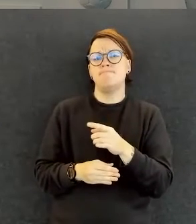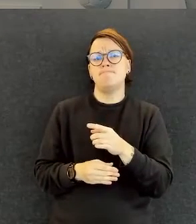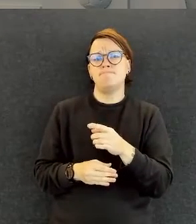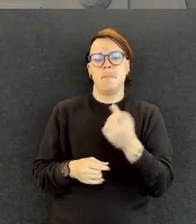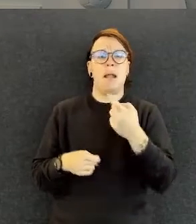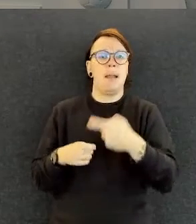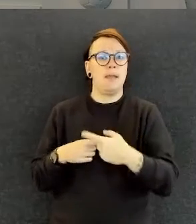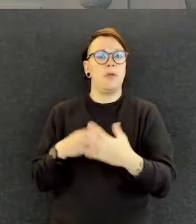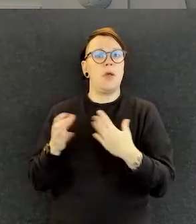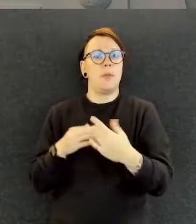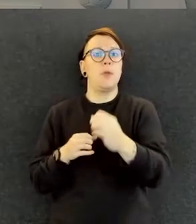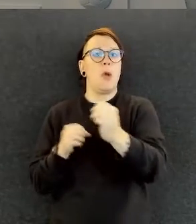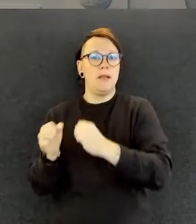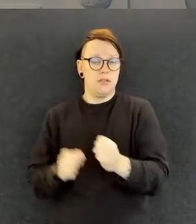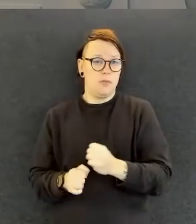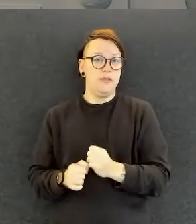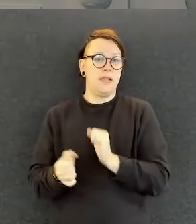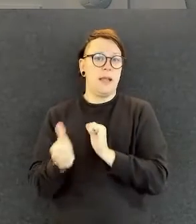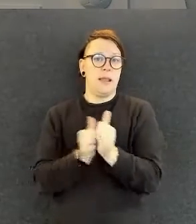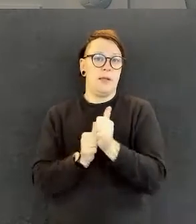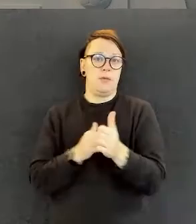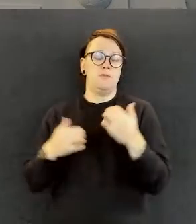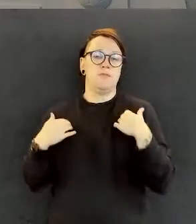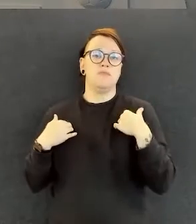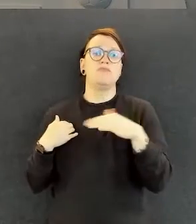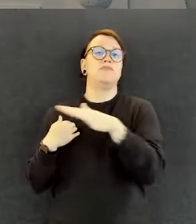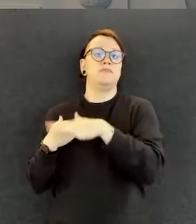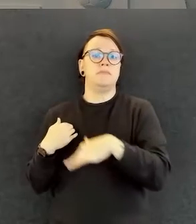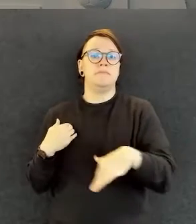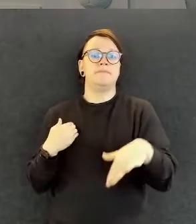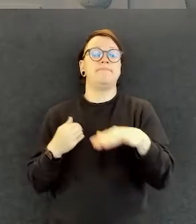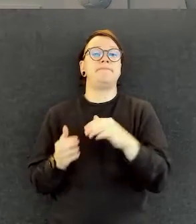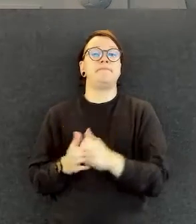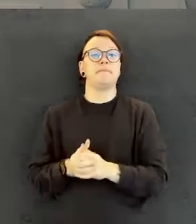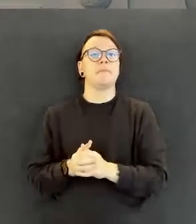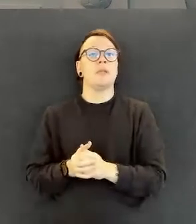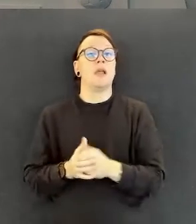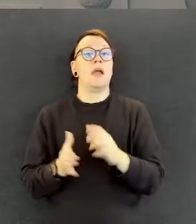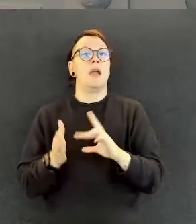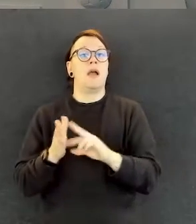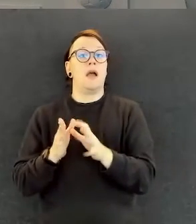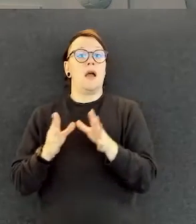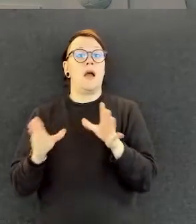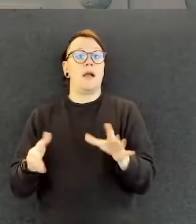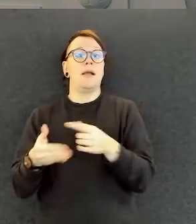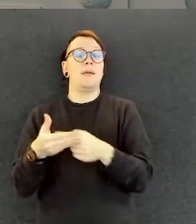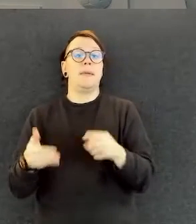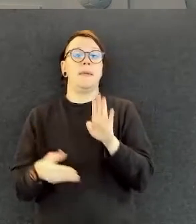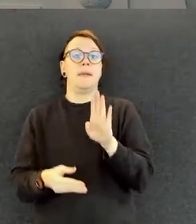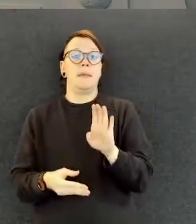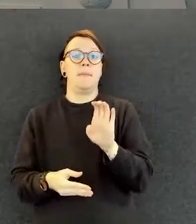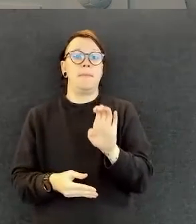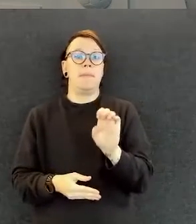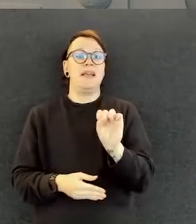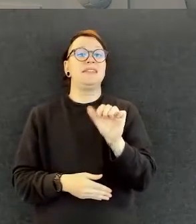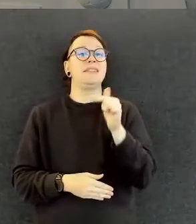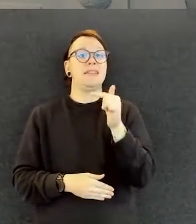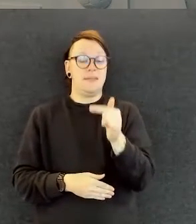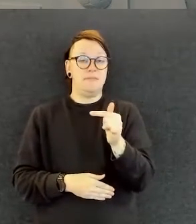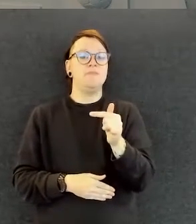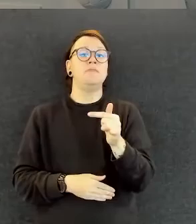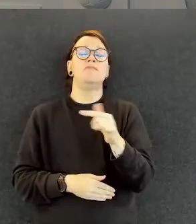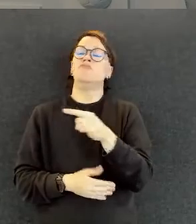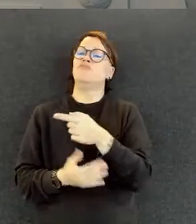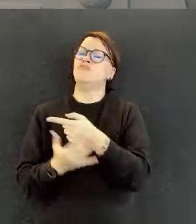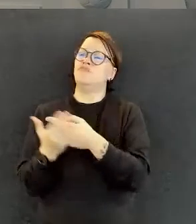työllistymiseen urheilun ja liikunnan sektorilla. Tässä Best Inclusion-hankkeessa on muitakin näkökulmia tähän työelämään,